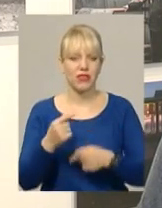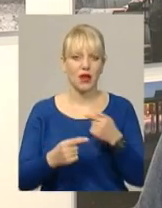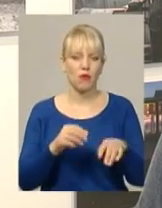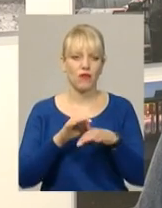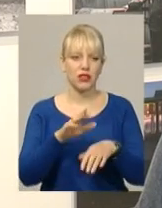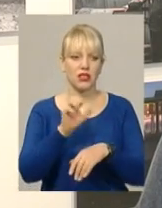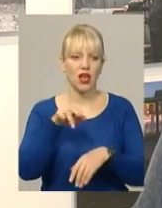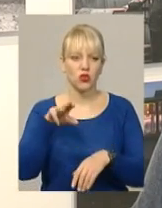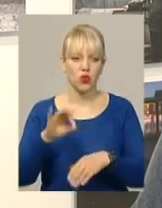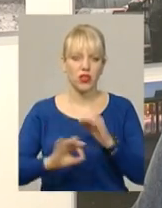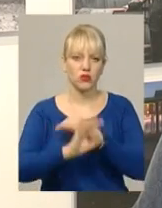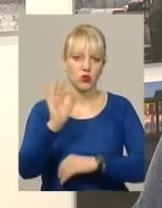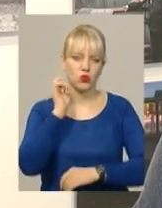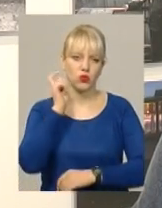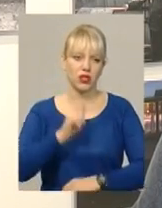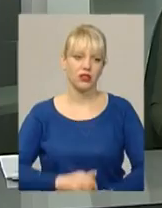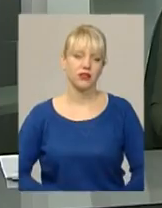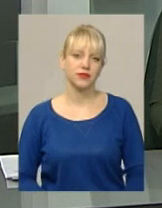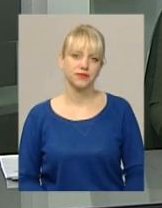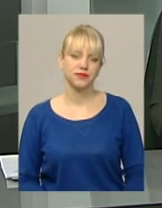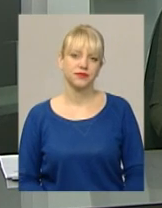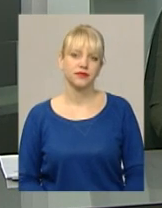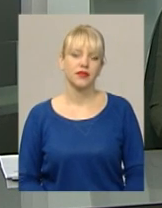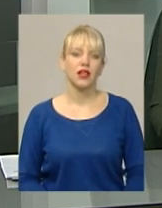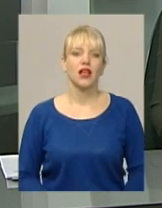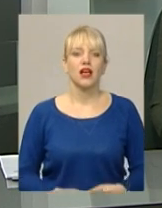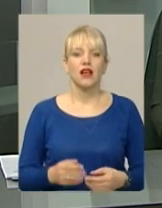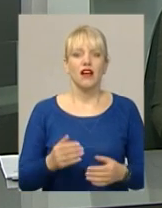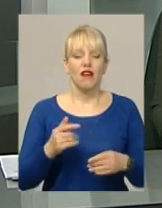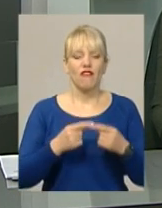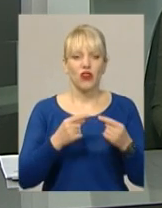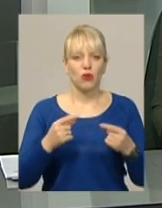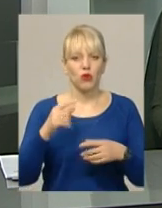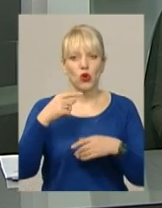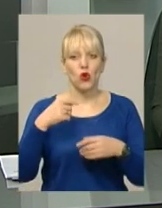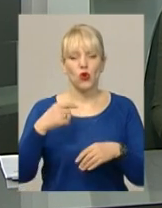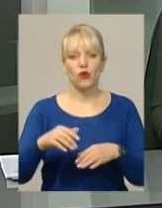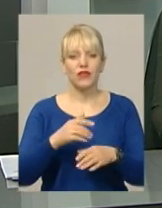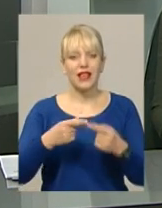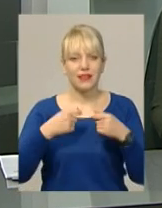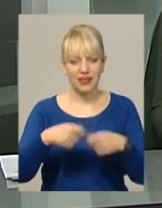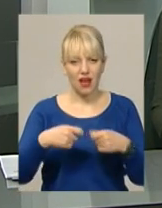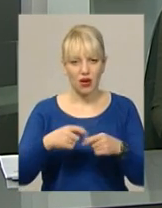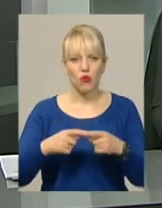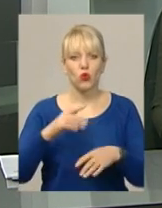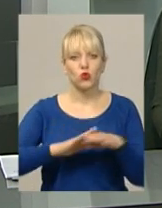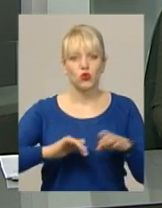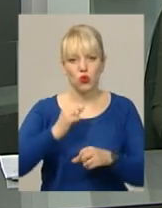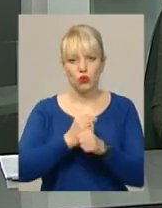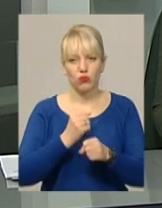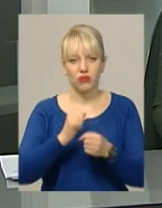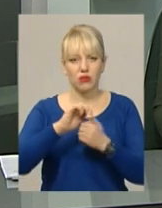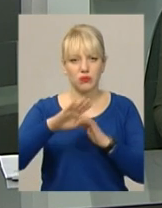АТО на Сході України. Ярмарок виробів ручної роботи відбудеться у Кам'яті Подільському. 3 та 4